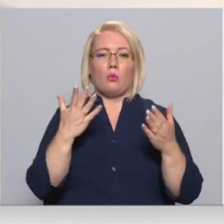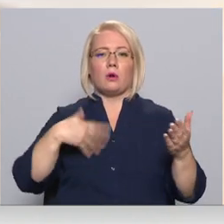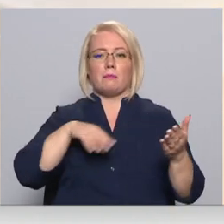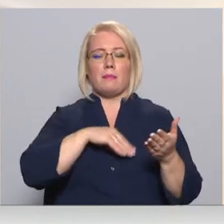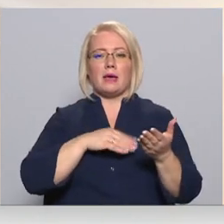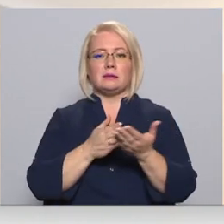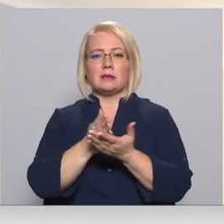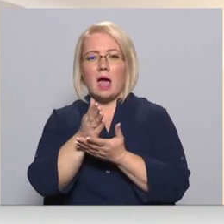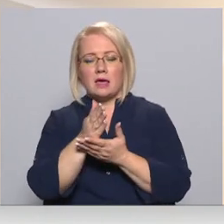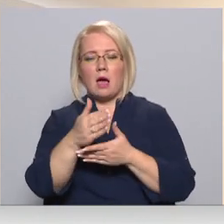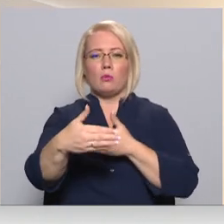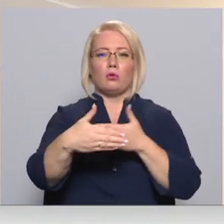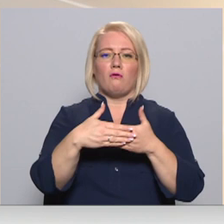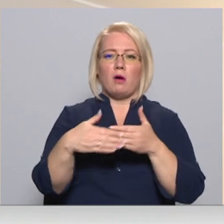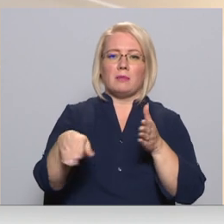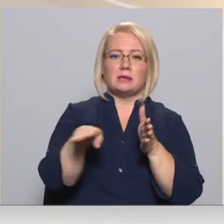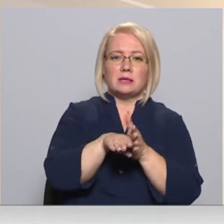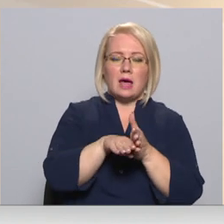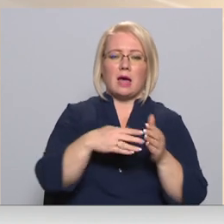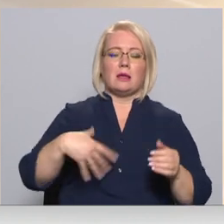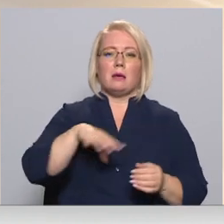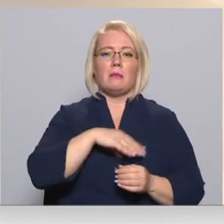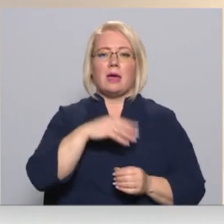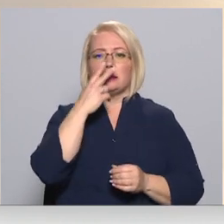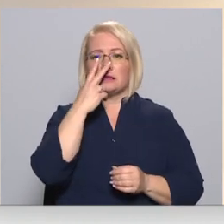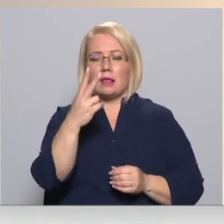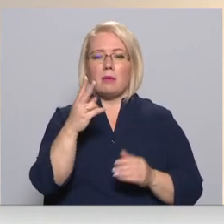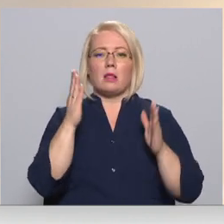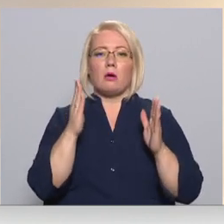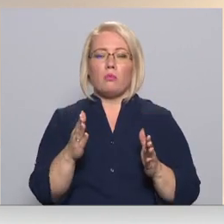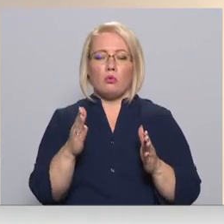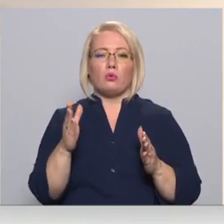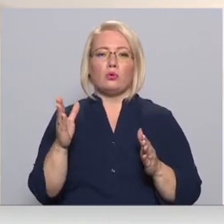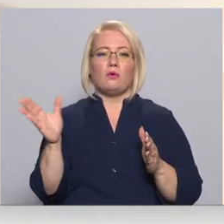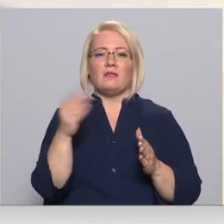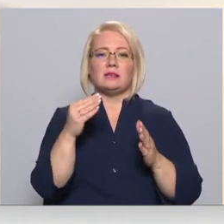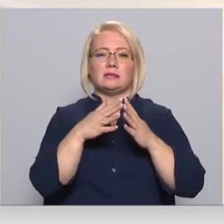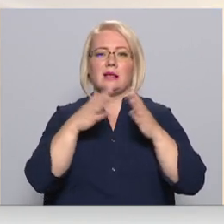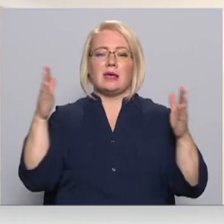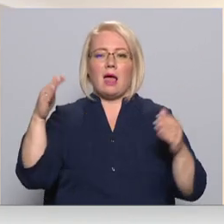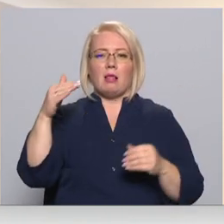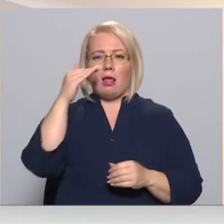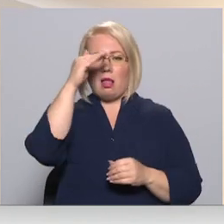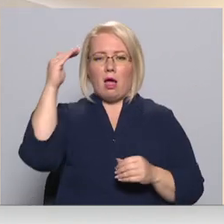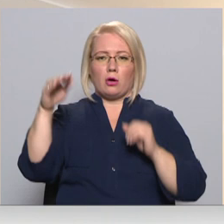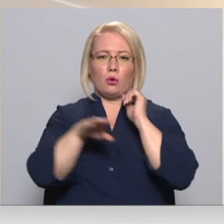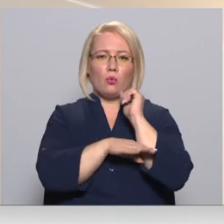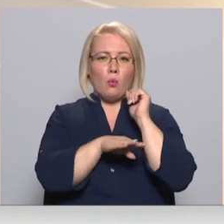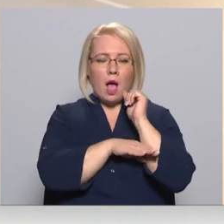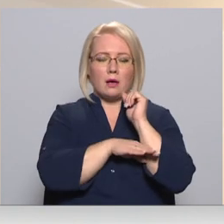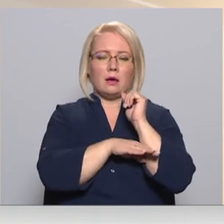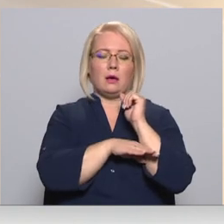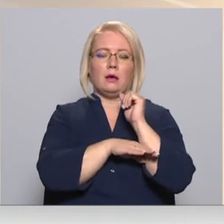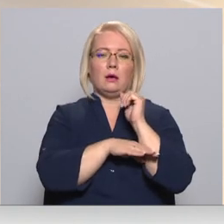tojamies viņam plāt, jebkurā gadījumā mēs skatāmies, lai būtu kaut kāds višu lielāki koki mums plākus, aiz kuriem